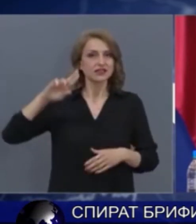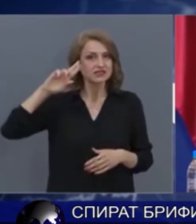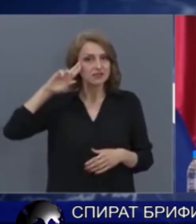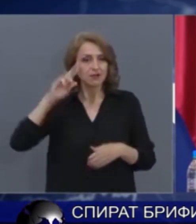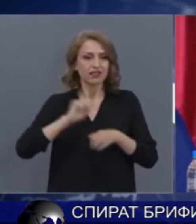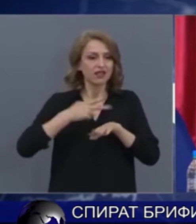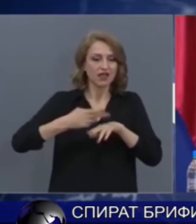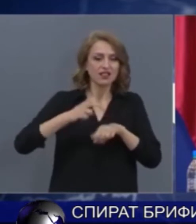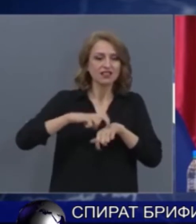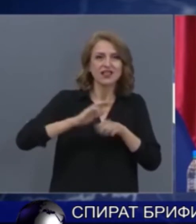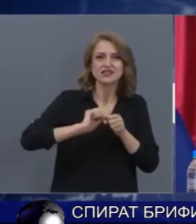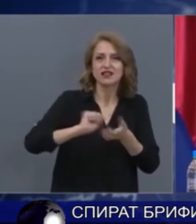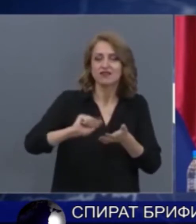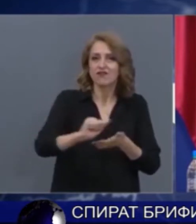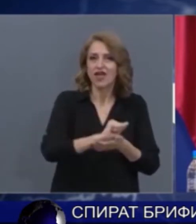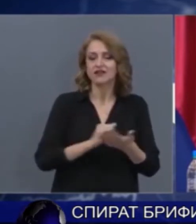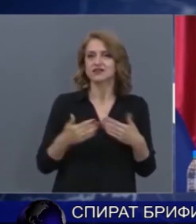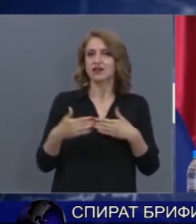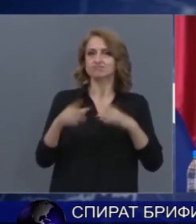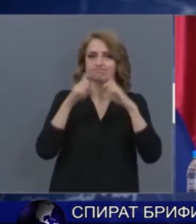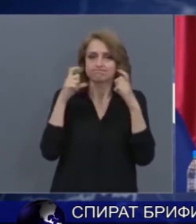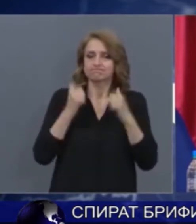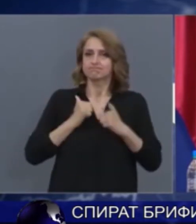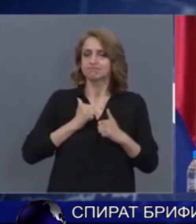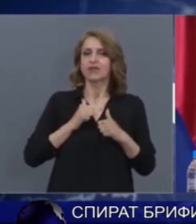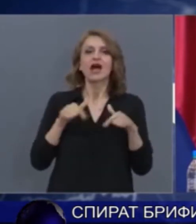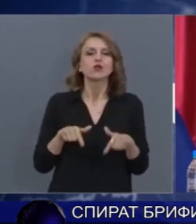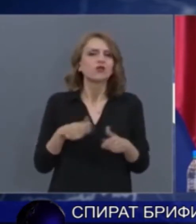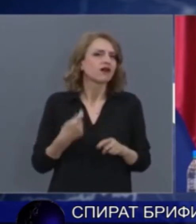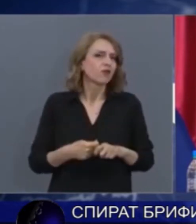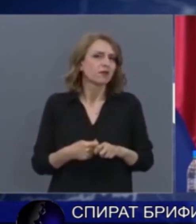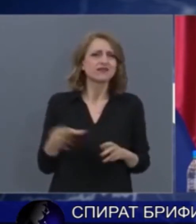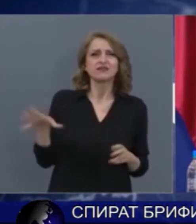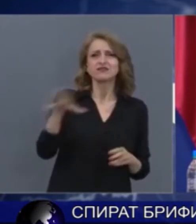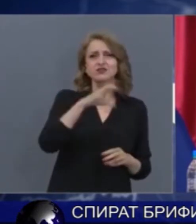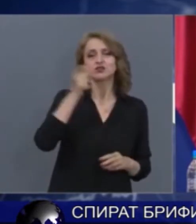дезинфекцията, а това го правят всички възпитани хора,